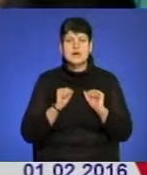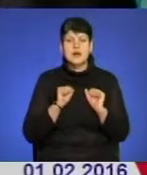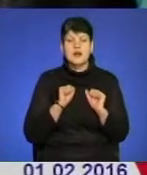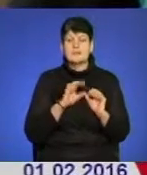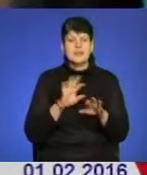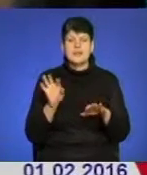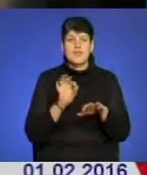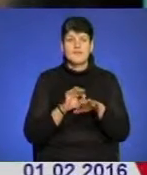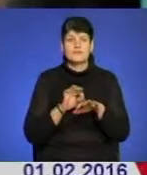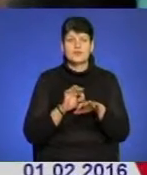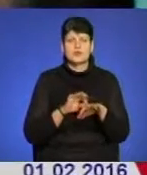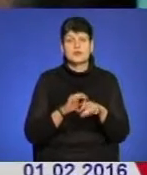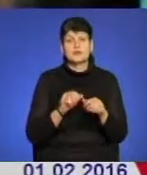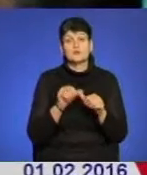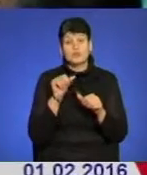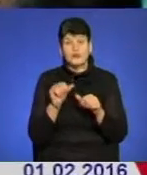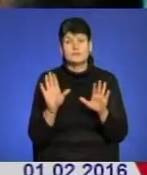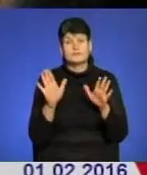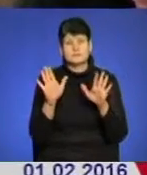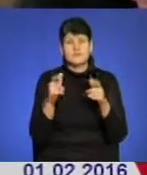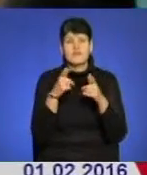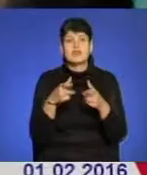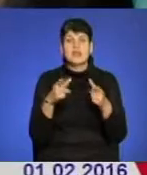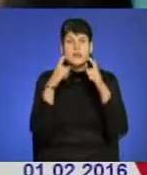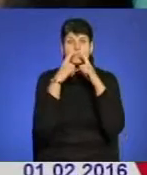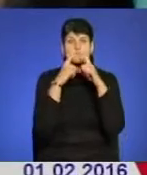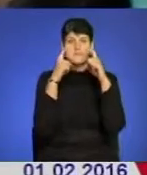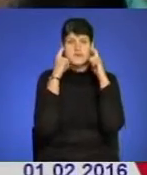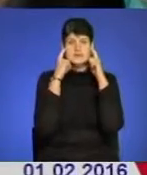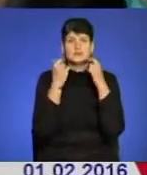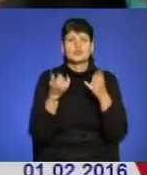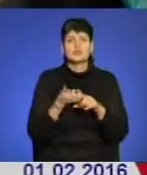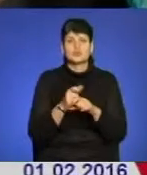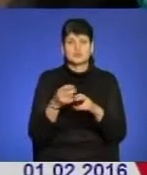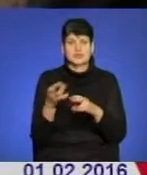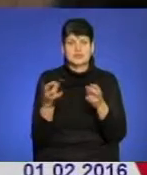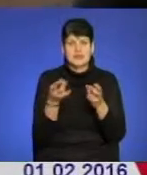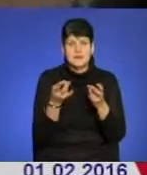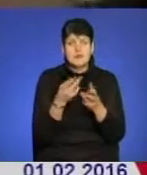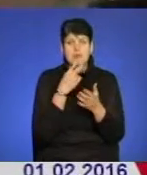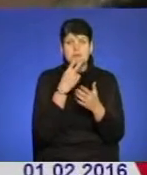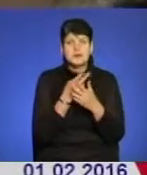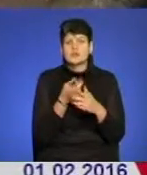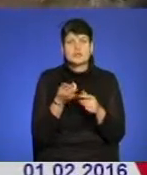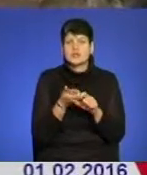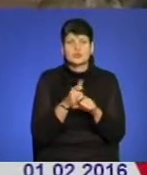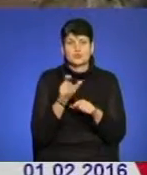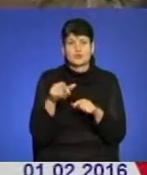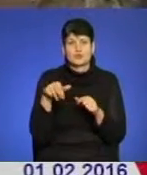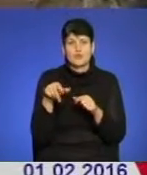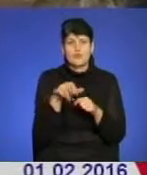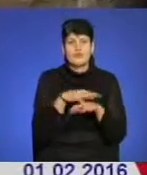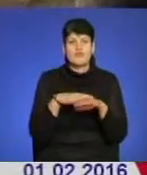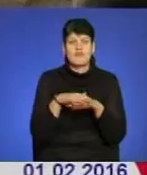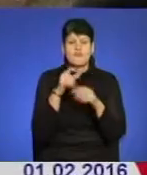захворіти. Інколи маски вдіваємо в таких місцях, де їх потрібно, але бачу, що не дуже ходять в масках. В